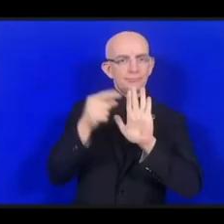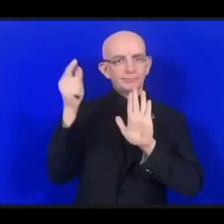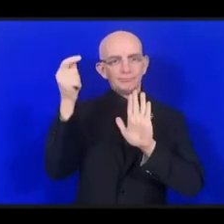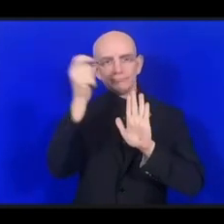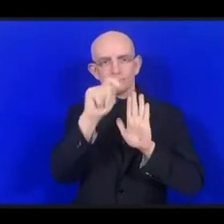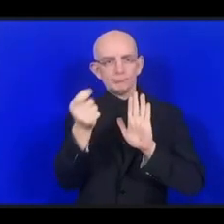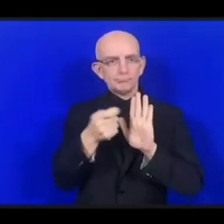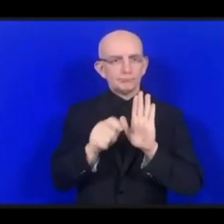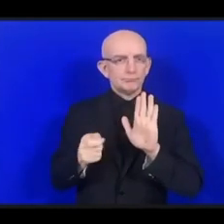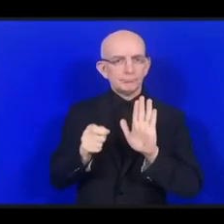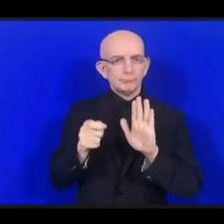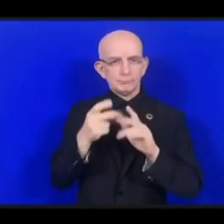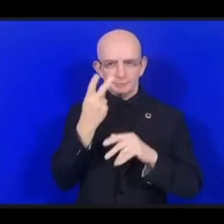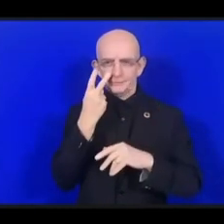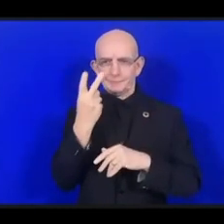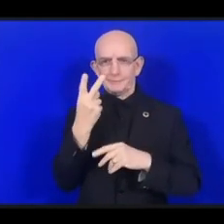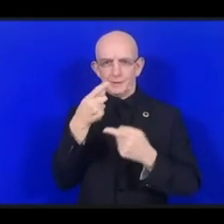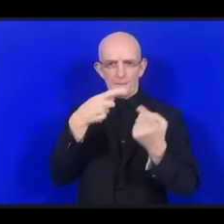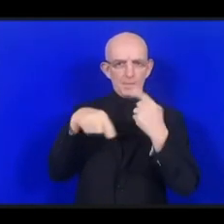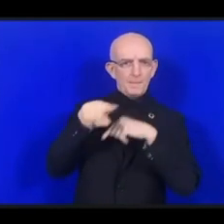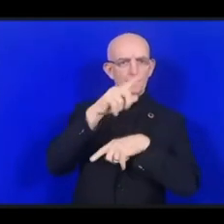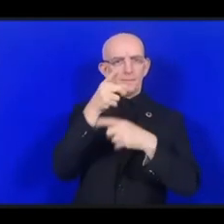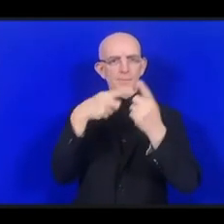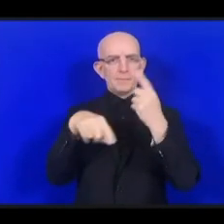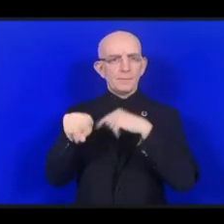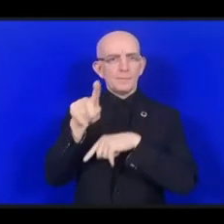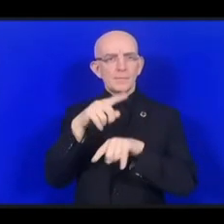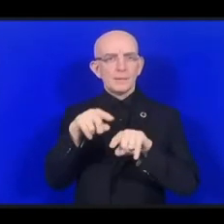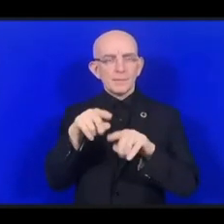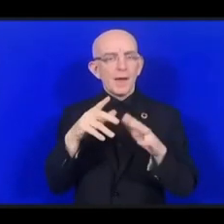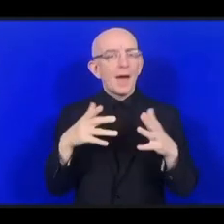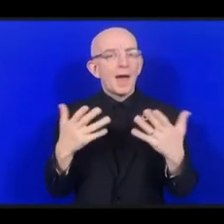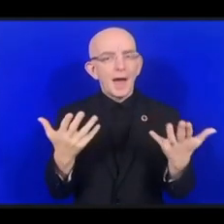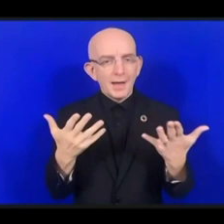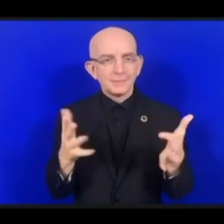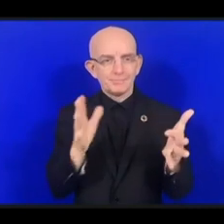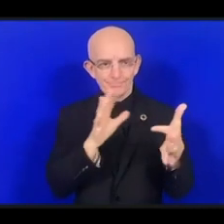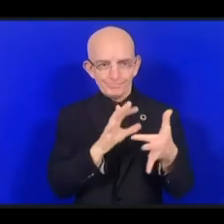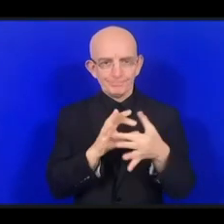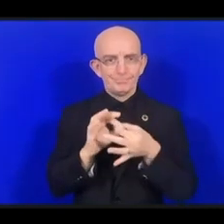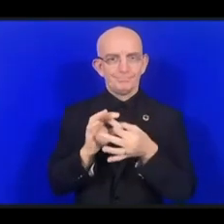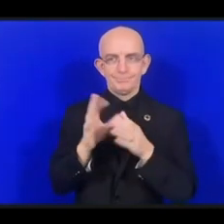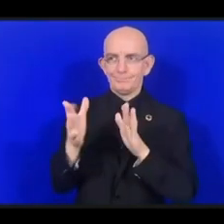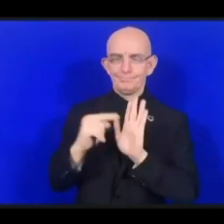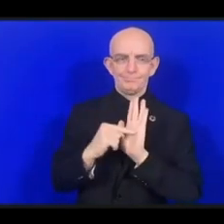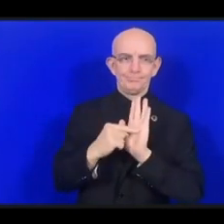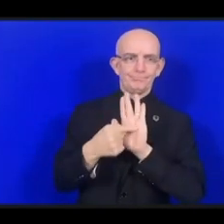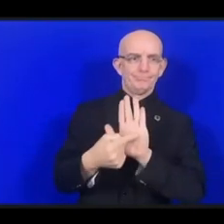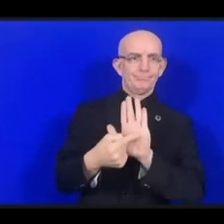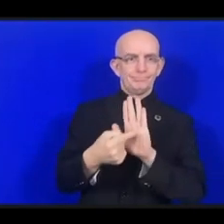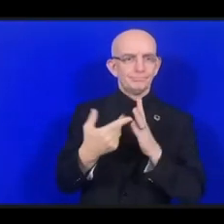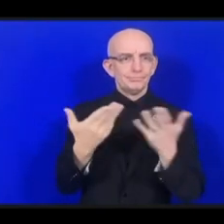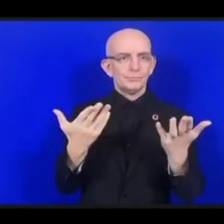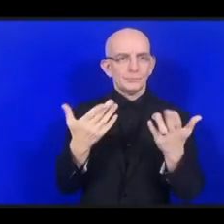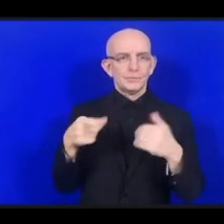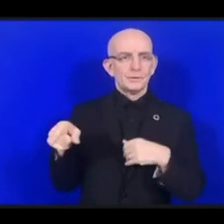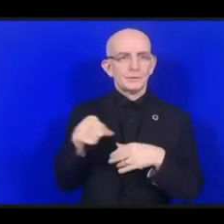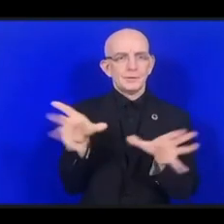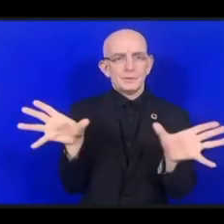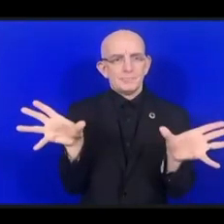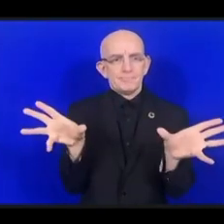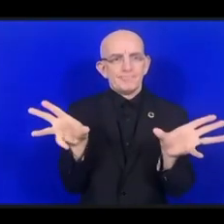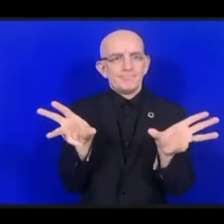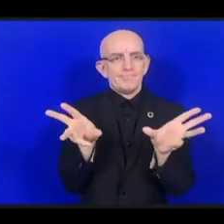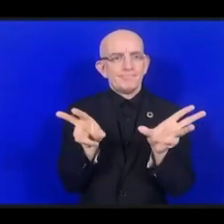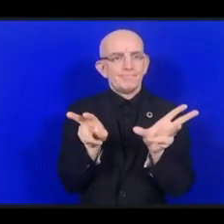связан по смыслу с иероглифом «дружба».